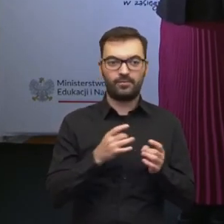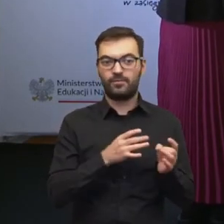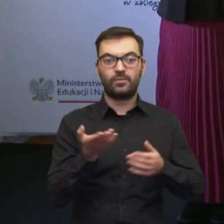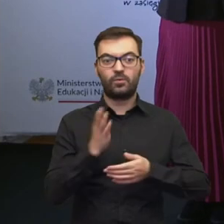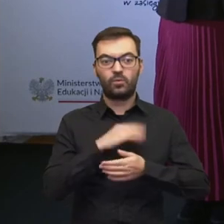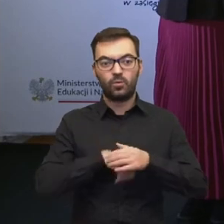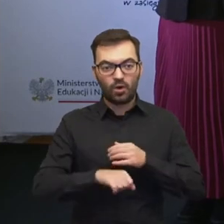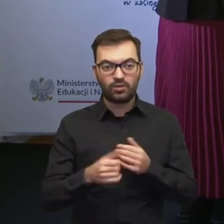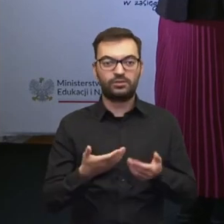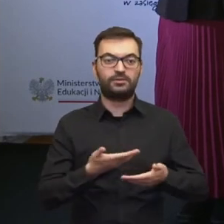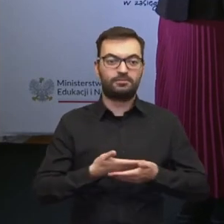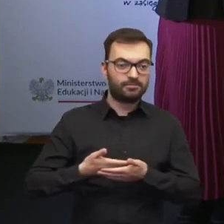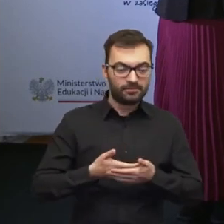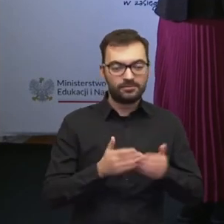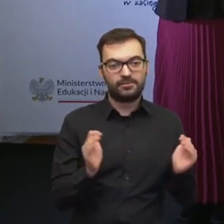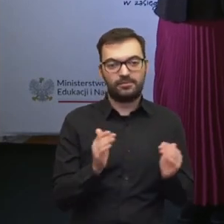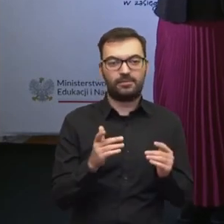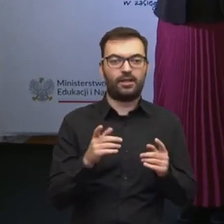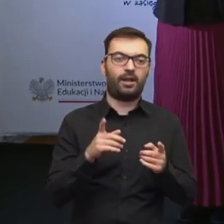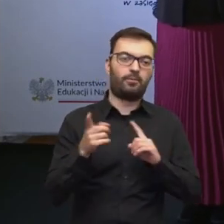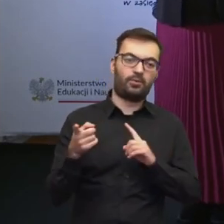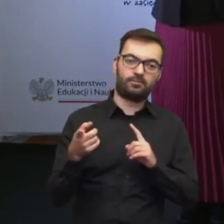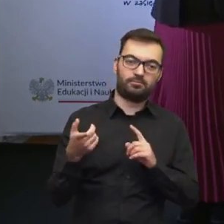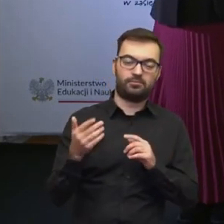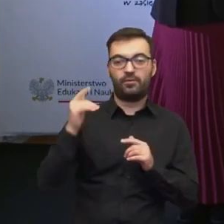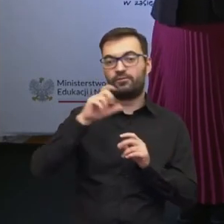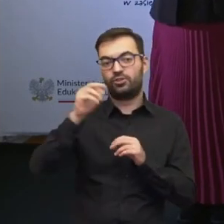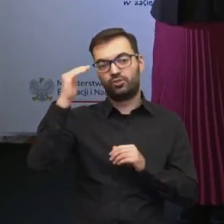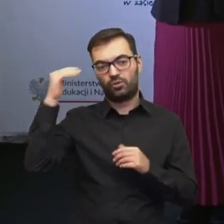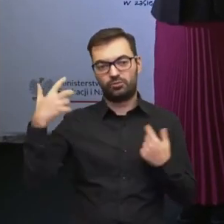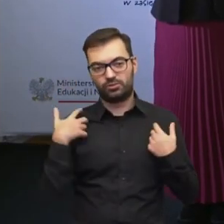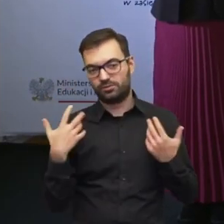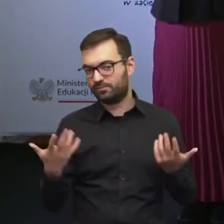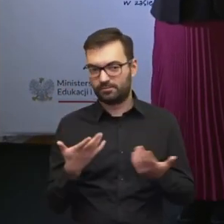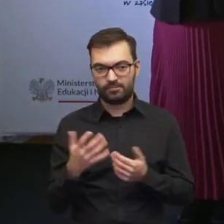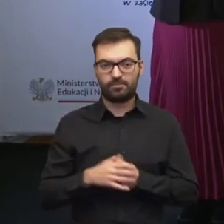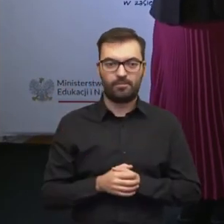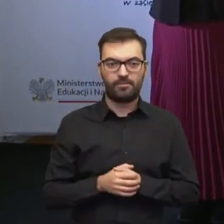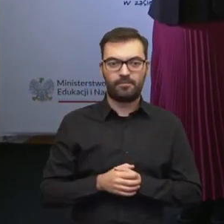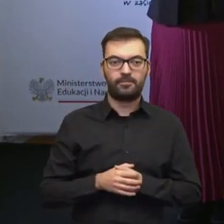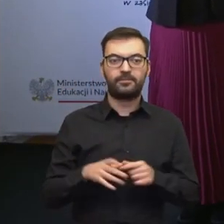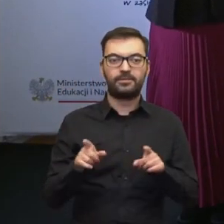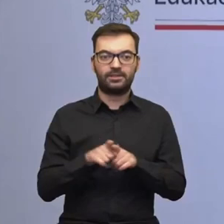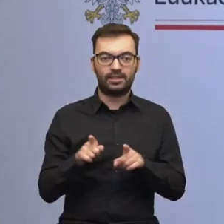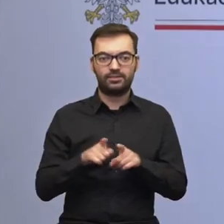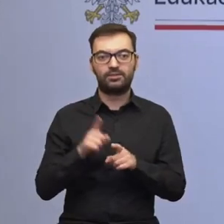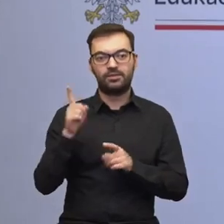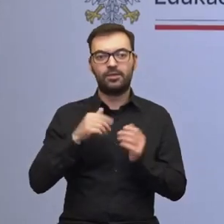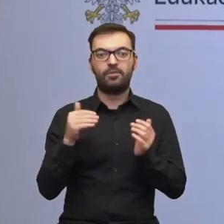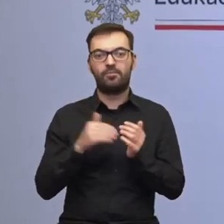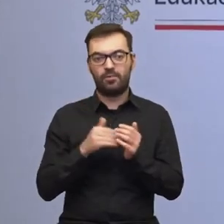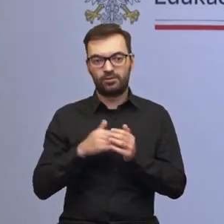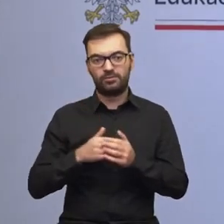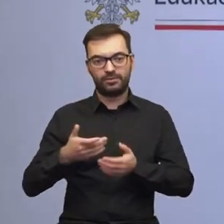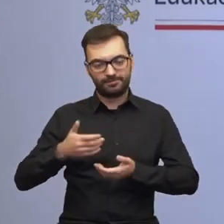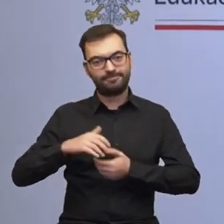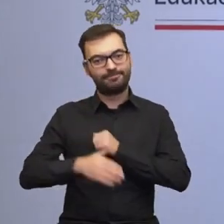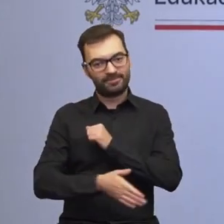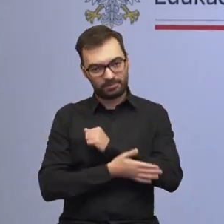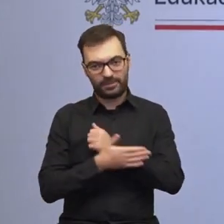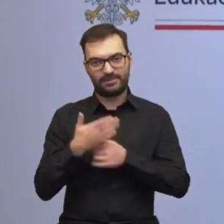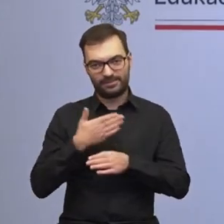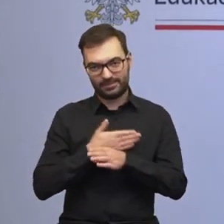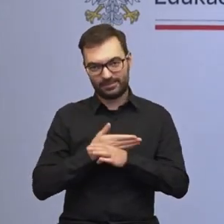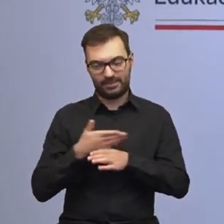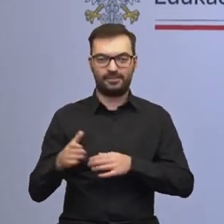w momencie, kiedy pojawiają się na świecie, czy w dorosłym życiu, kiedy też ta ręka w rękę dalej